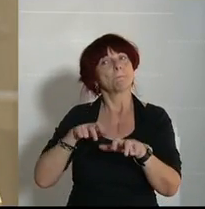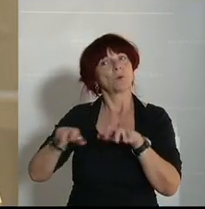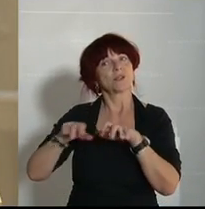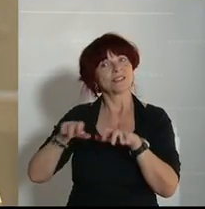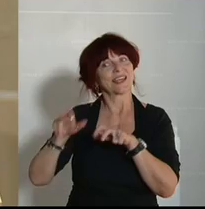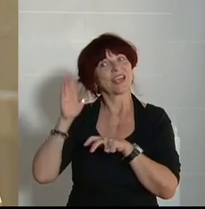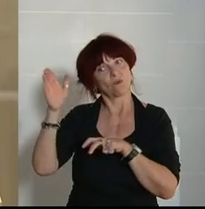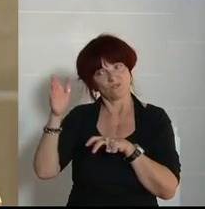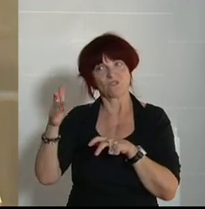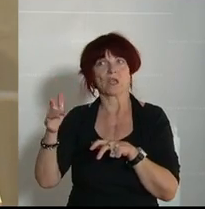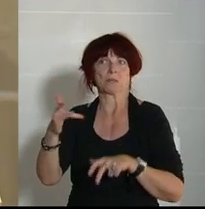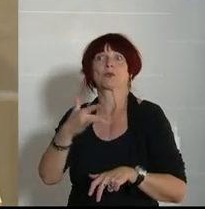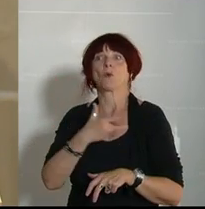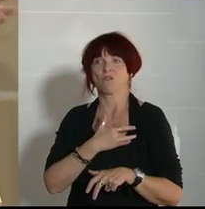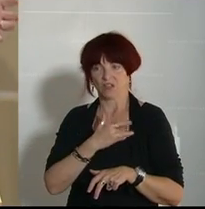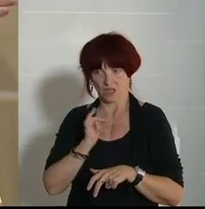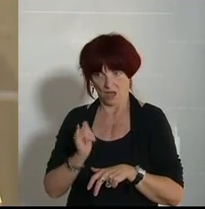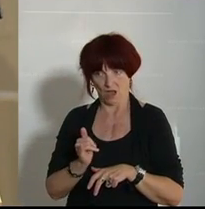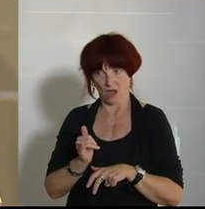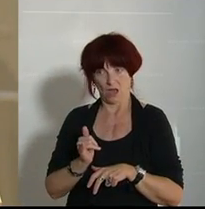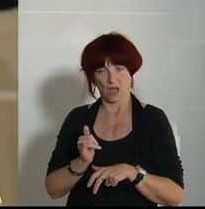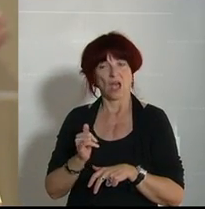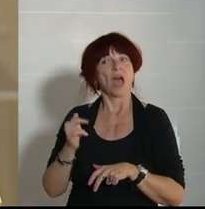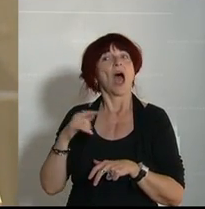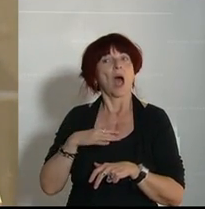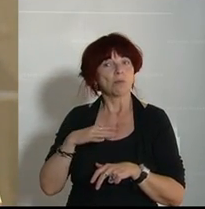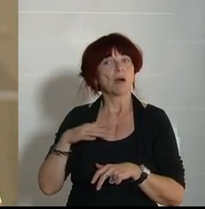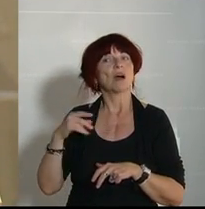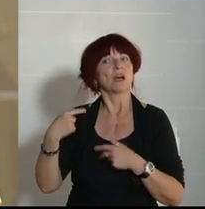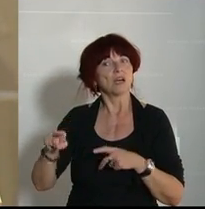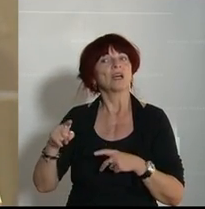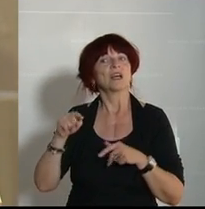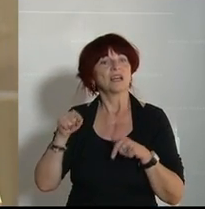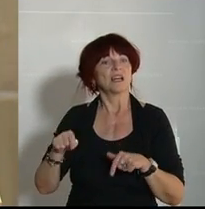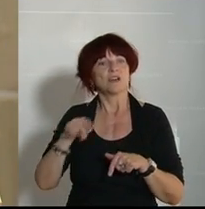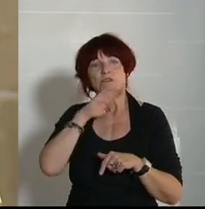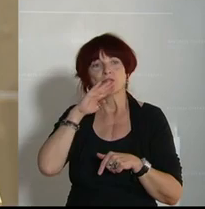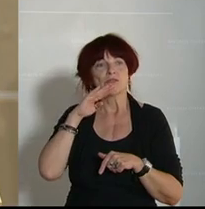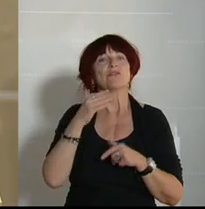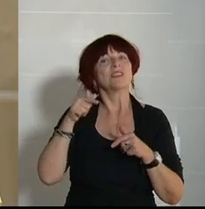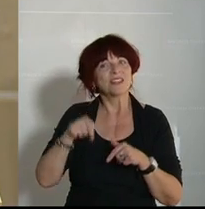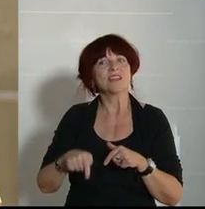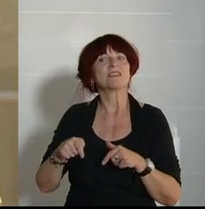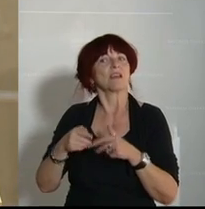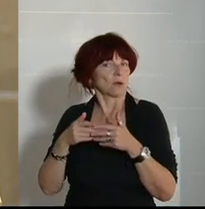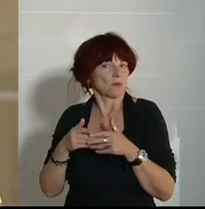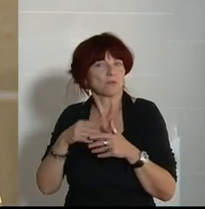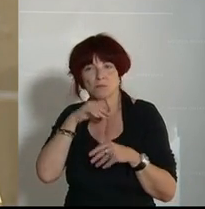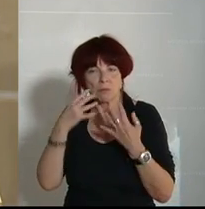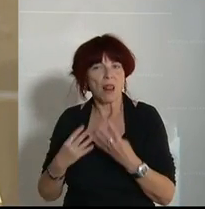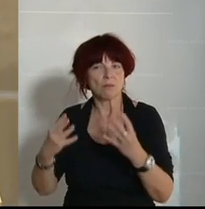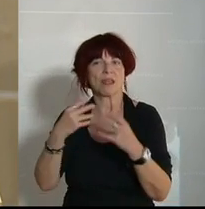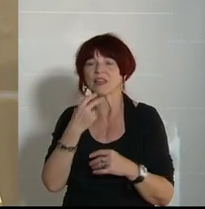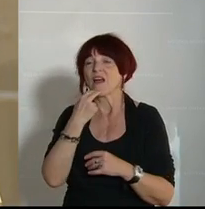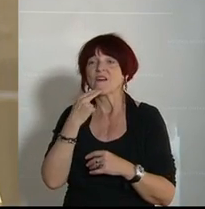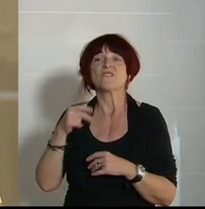Sie sind da nicht zuständig, aber insgesamt die Mehrheit des Hauses will offenbar den Herrn Schmid halten. Ich sage Ihnen ganz deutlich,